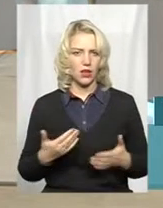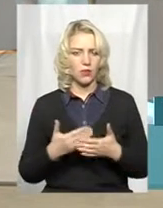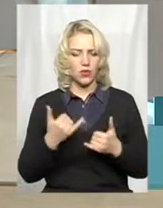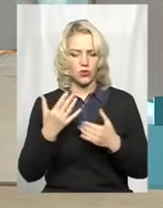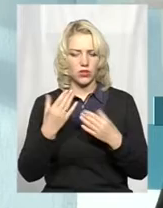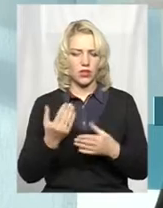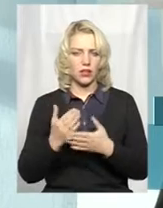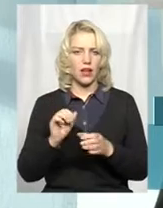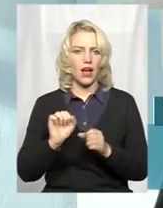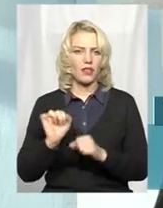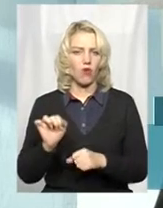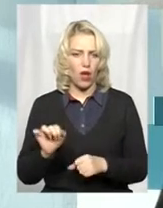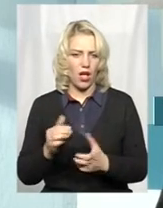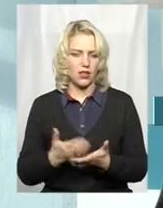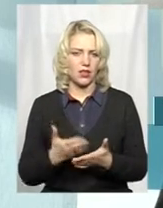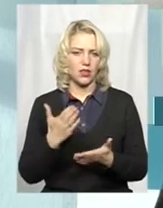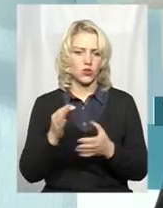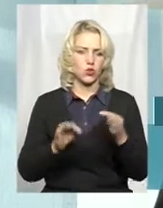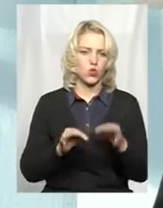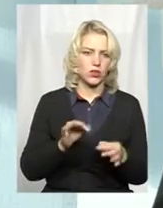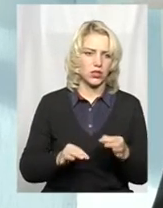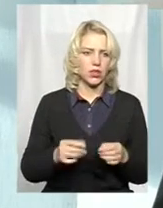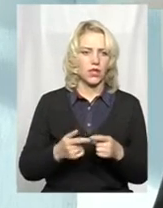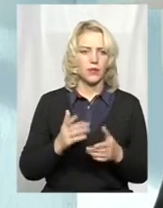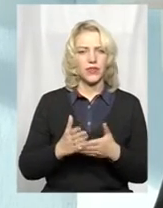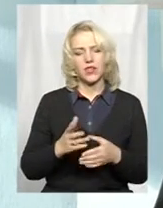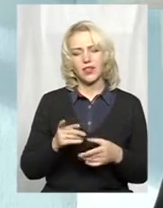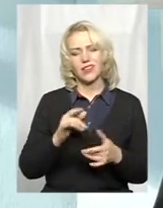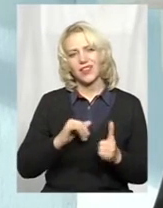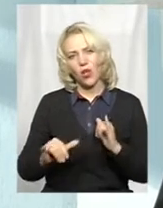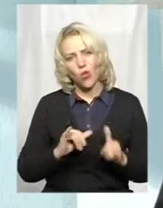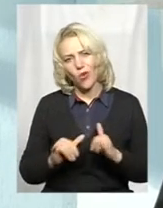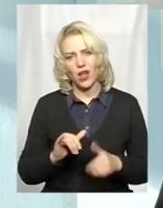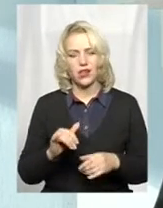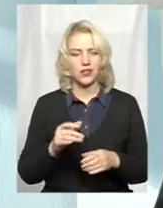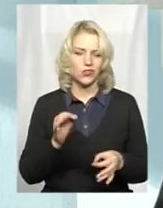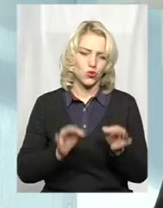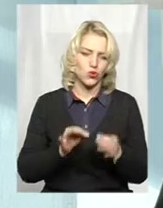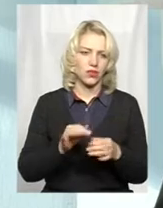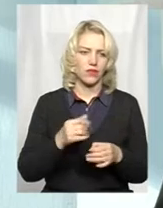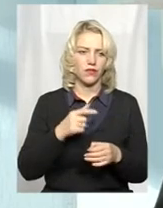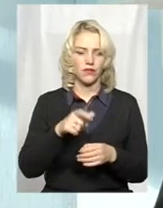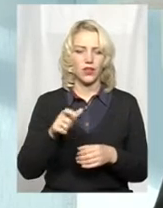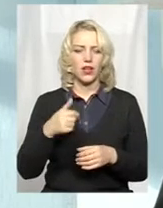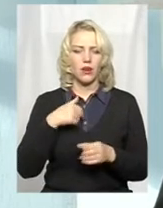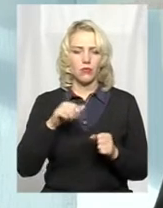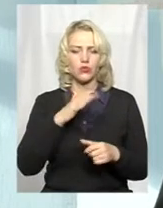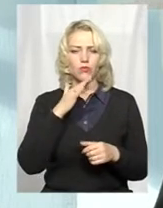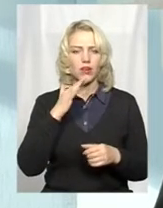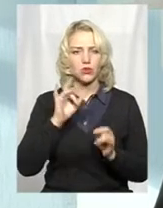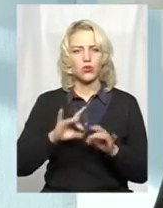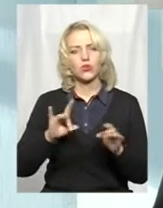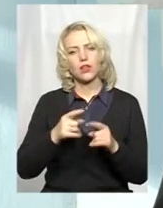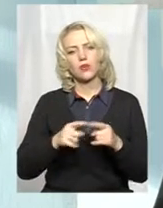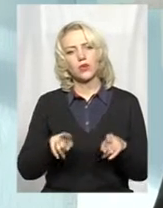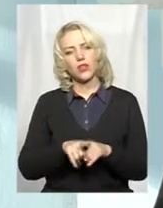адвокатська практика, є суди, ну, скажімо, і лояльність, скажімо, тих самих судів. Я можу багато розказувати про ці,